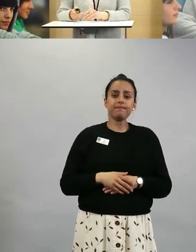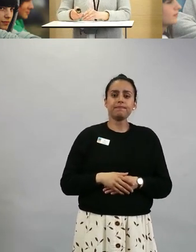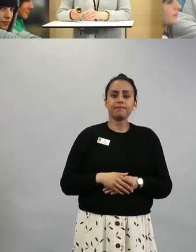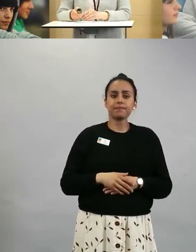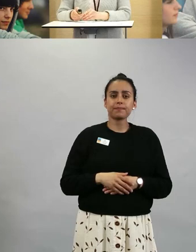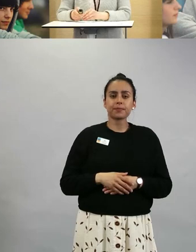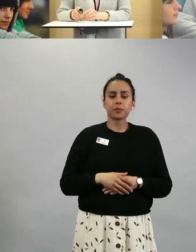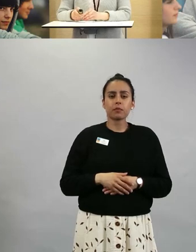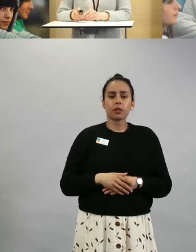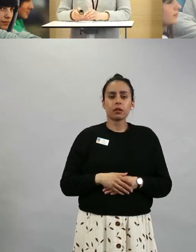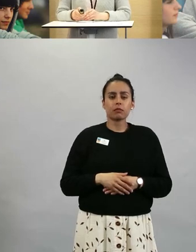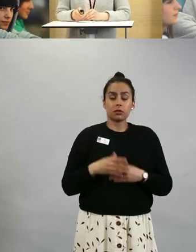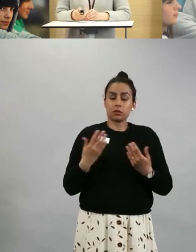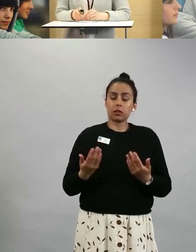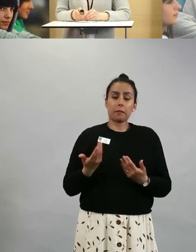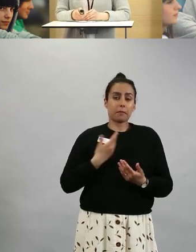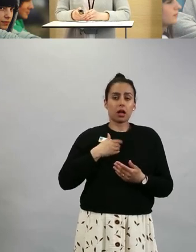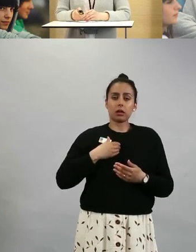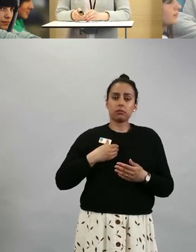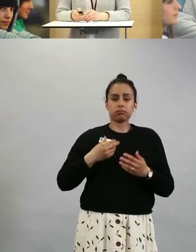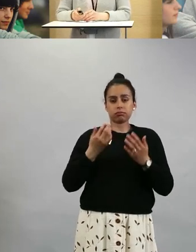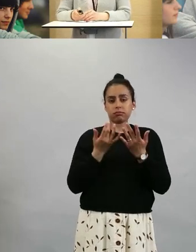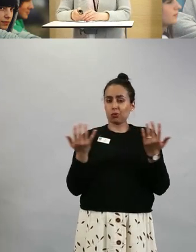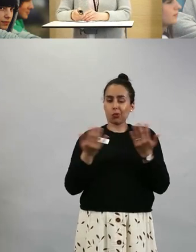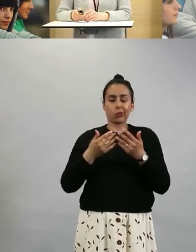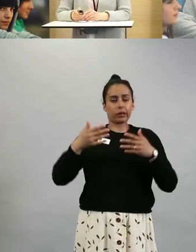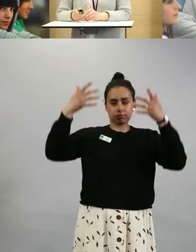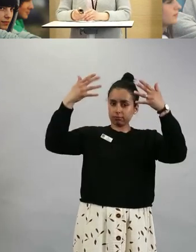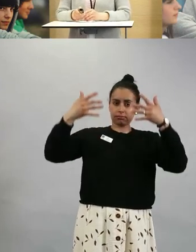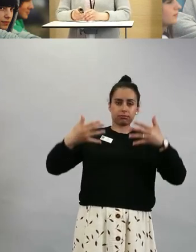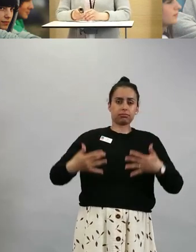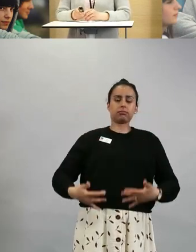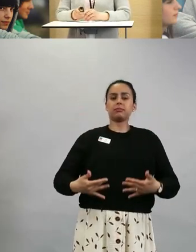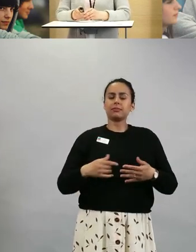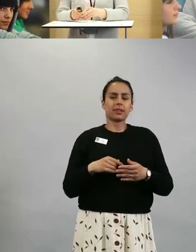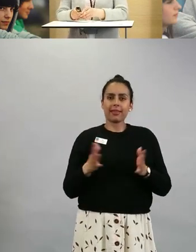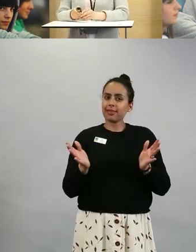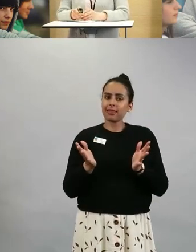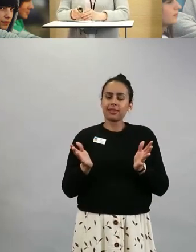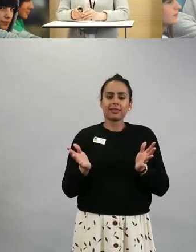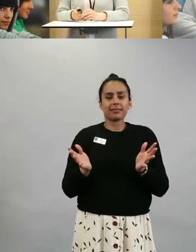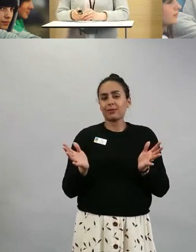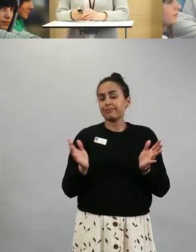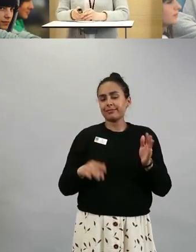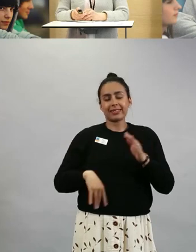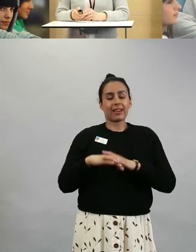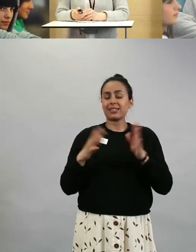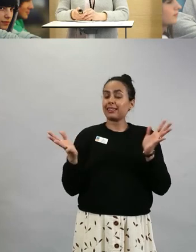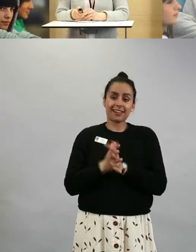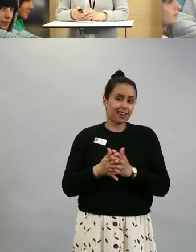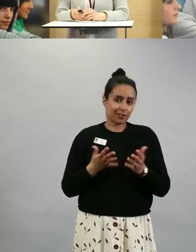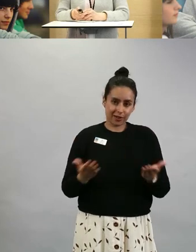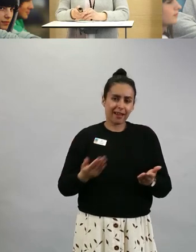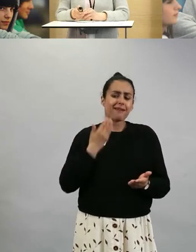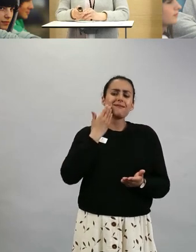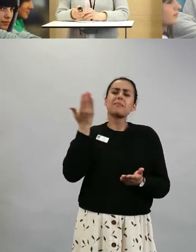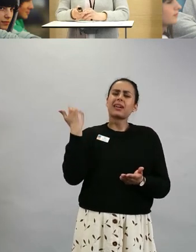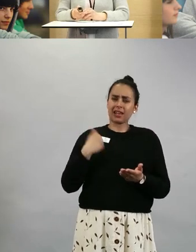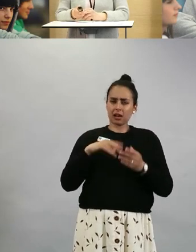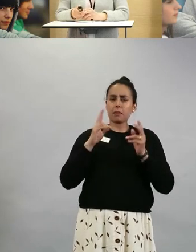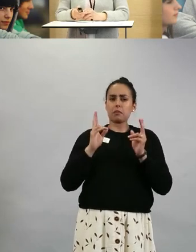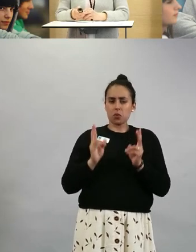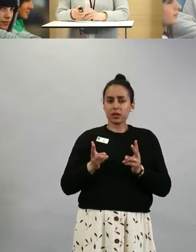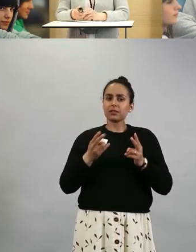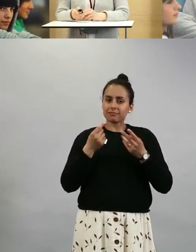Tässä on paljon lukuja ja nämä eivät ole aivan tarkkoja. Ja minä otin tämän mukaan, että tätä näytettiin viime kerralla myös, kun oli kansalaisten